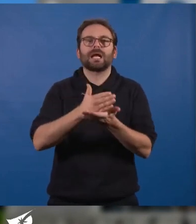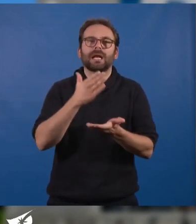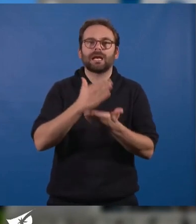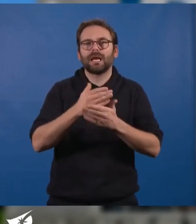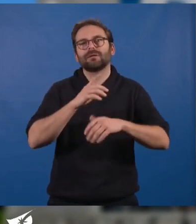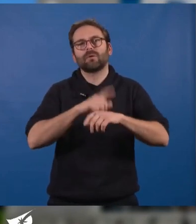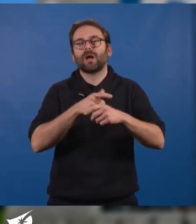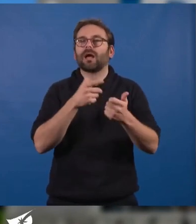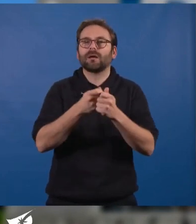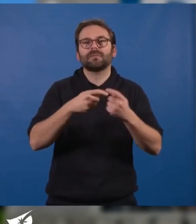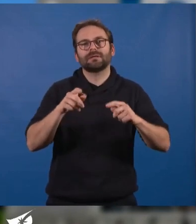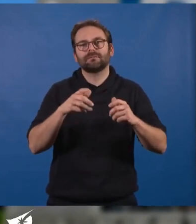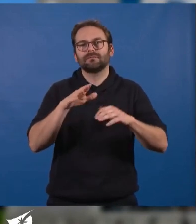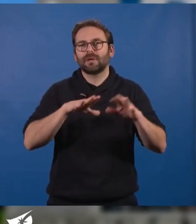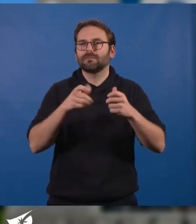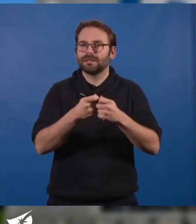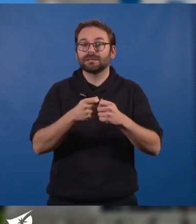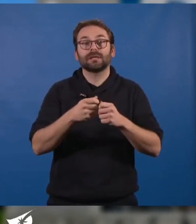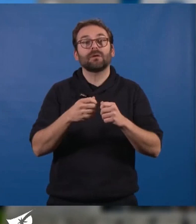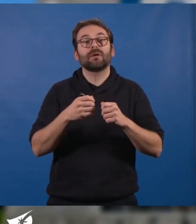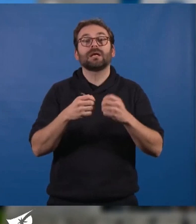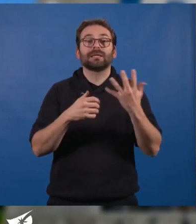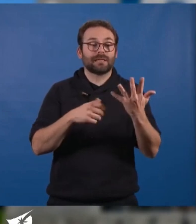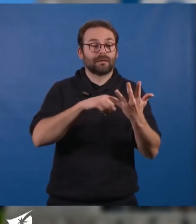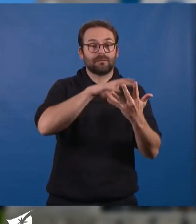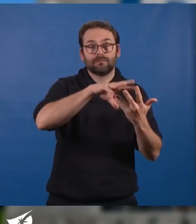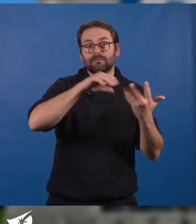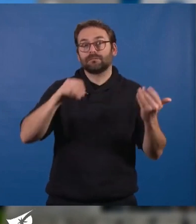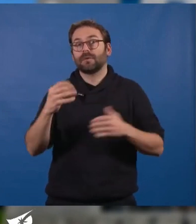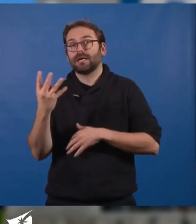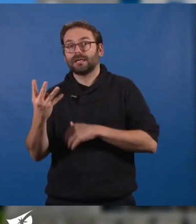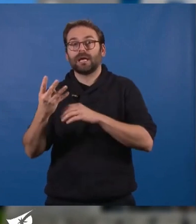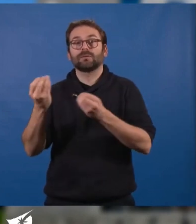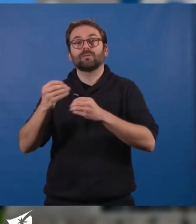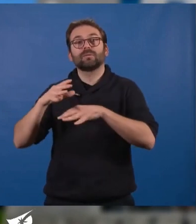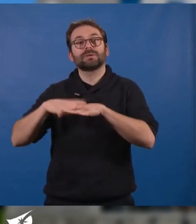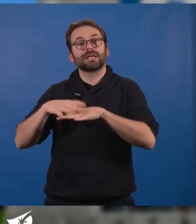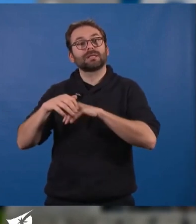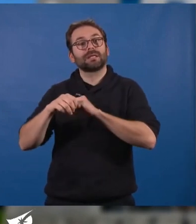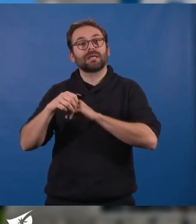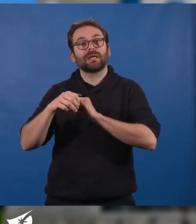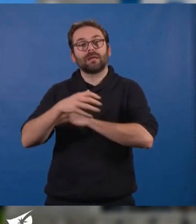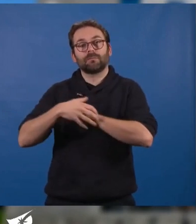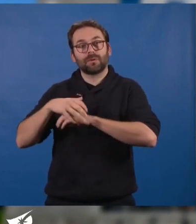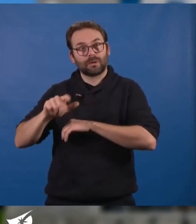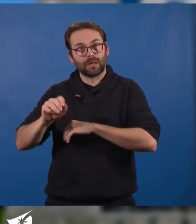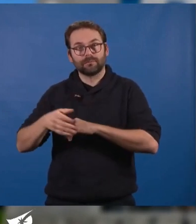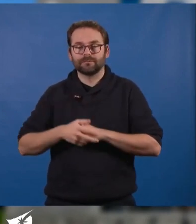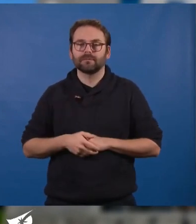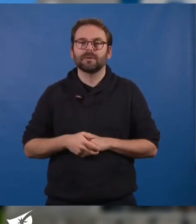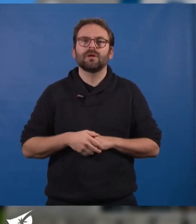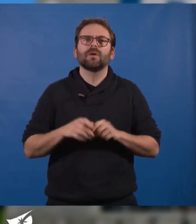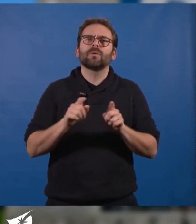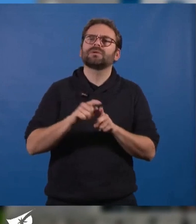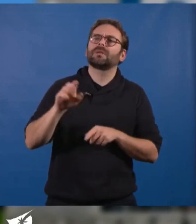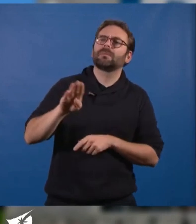aménagées, quatre sont dans des quartiers prioritaires. Lui indiquait également, BASEM AC a fait référence à